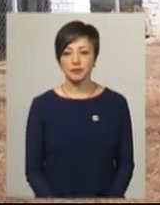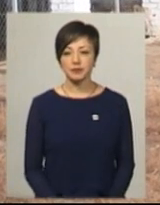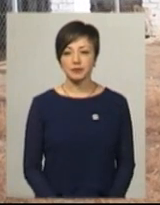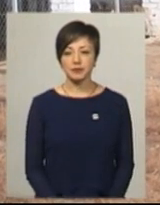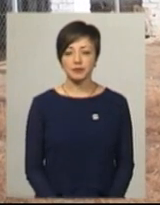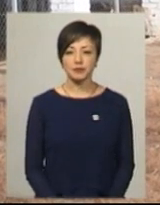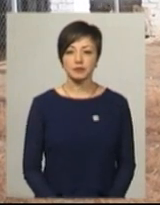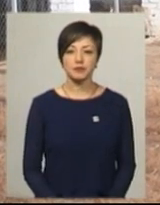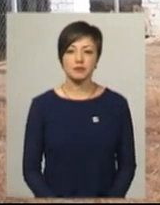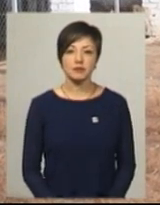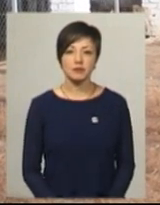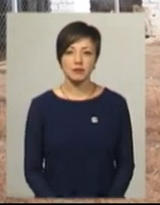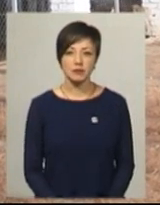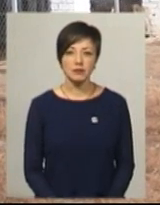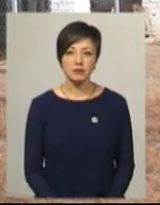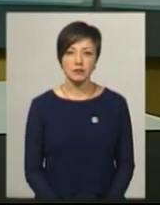новини на Суспільному, Хмельницький.